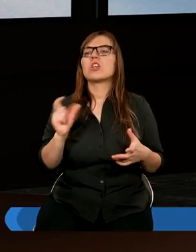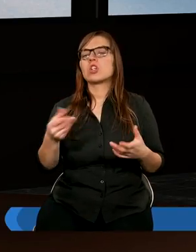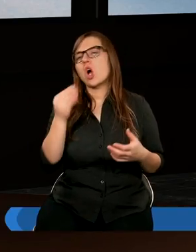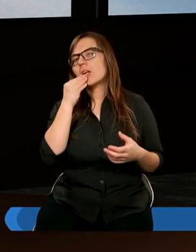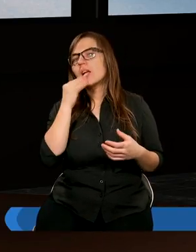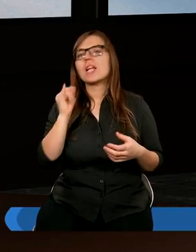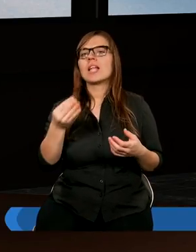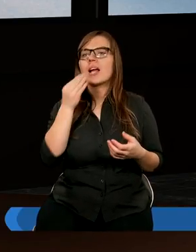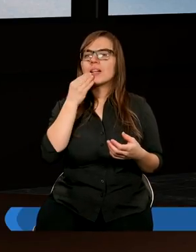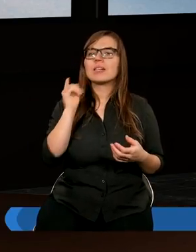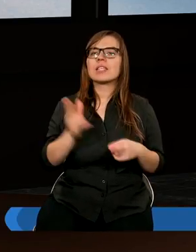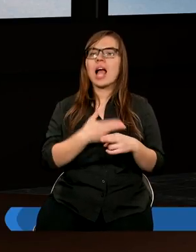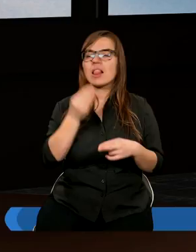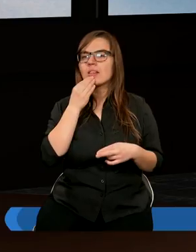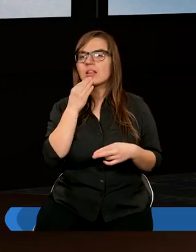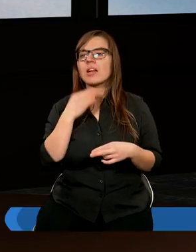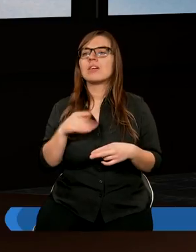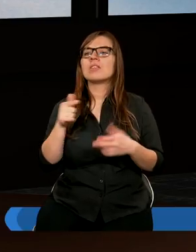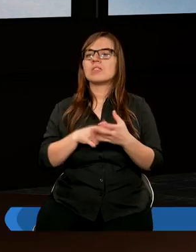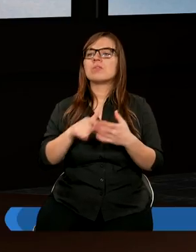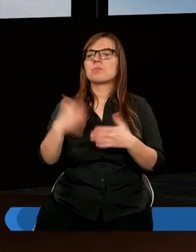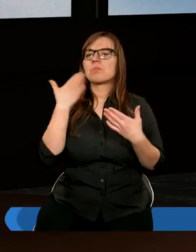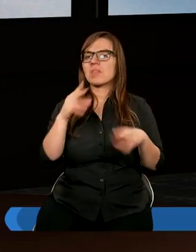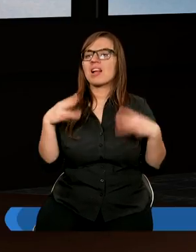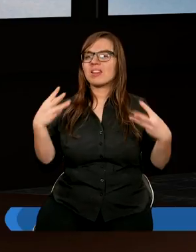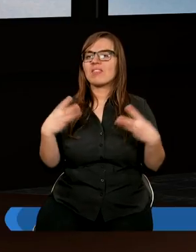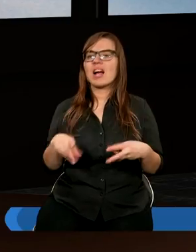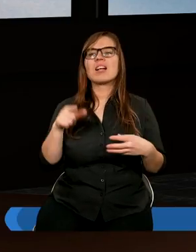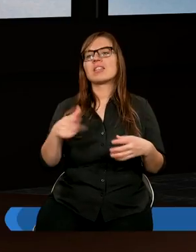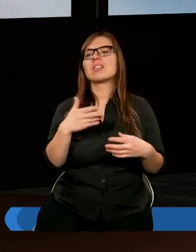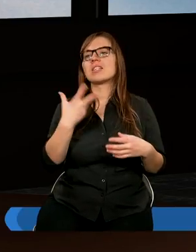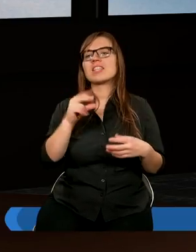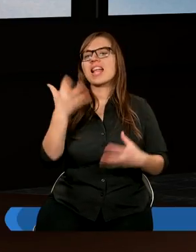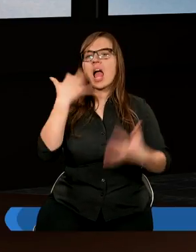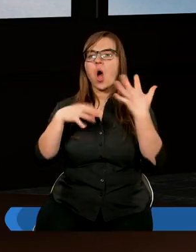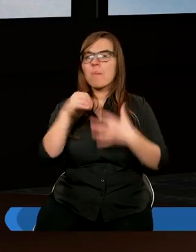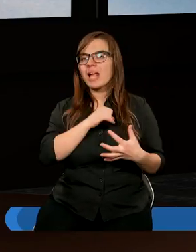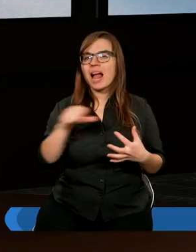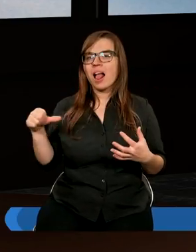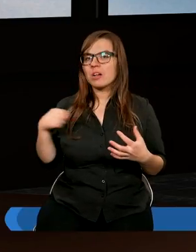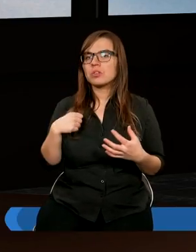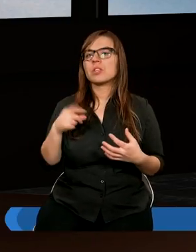co jemy, jak jemy i kiedy jemy. To są rzeczy bardzo istotne. Żeby się też nie objadać